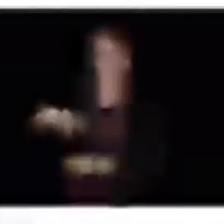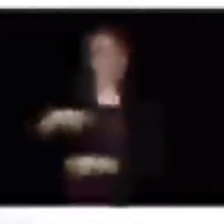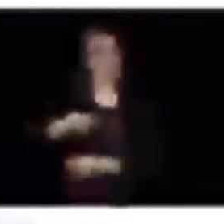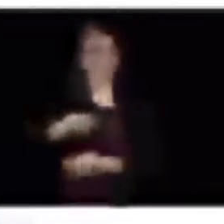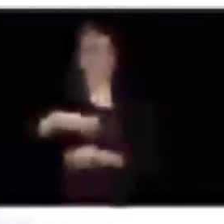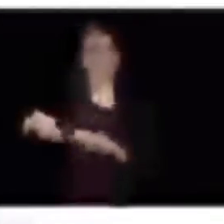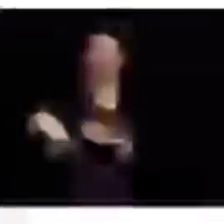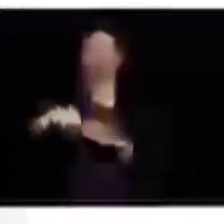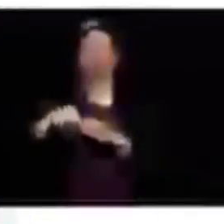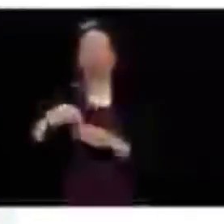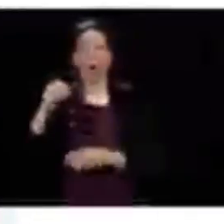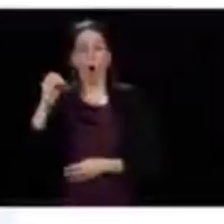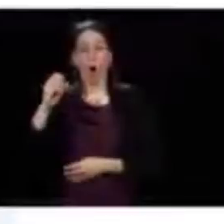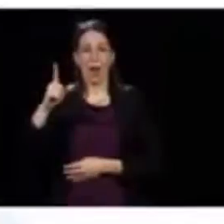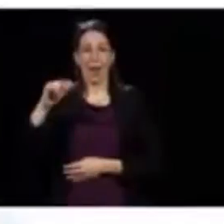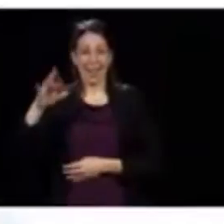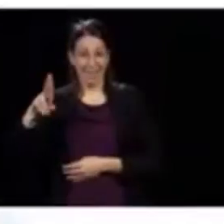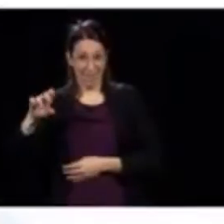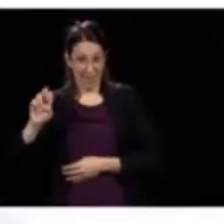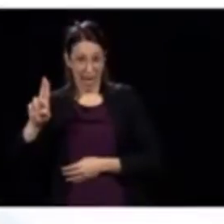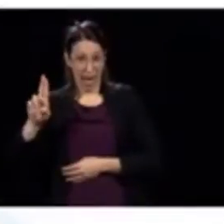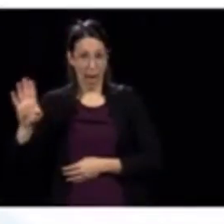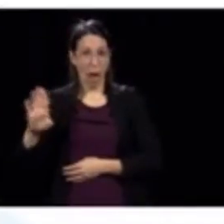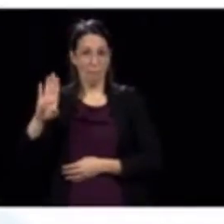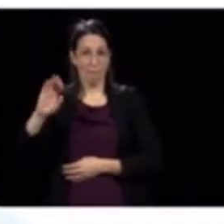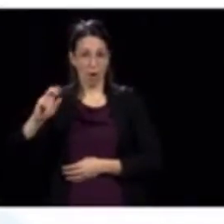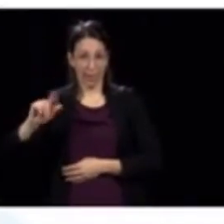Merci. Maintenant, Olivier Bossé, Le Soleil. Bonjour.